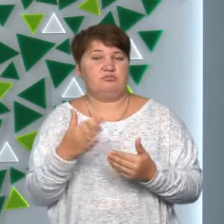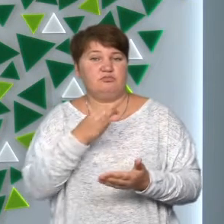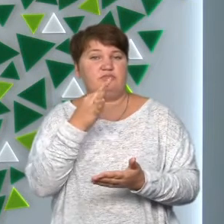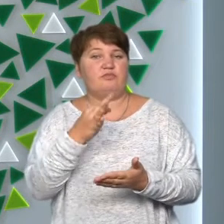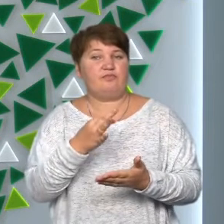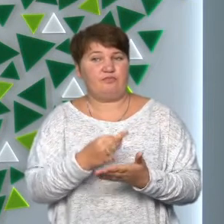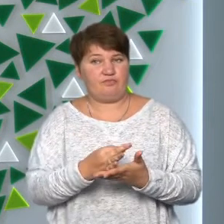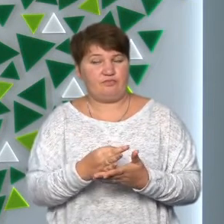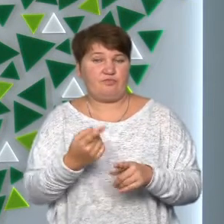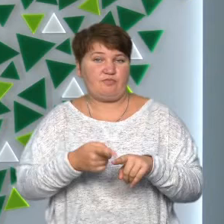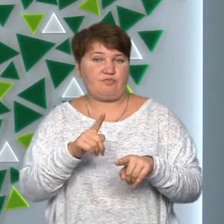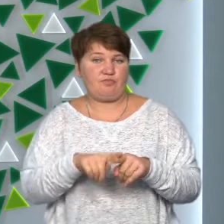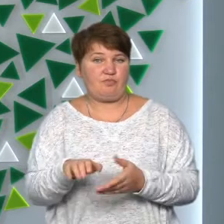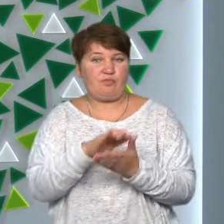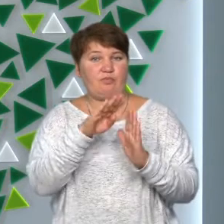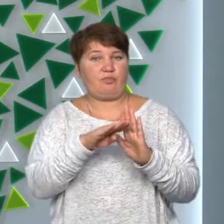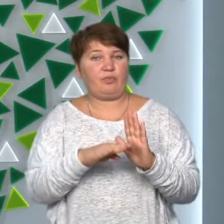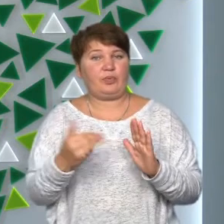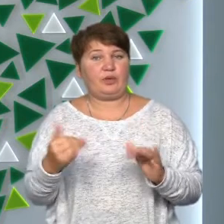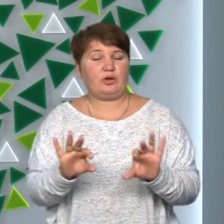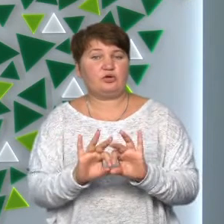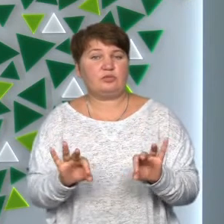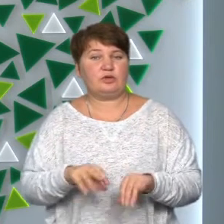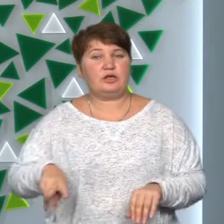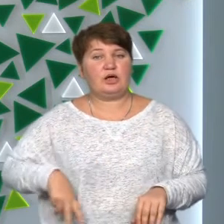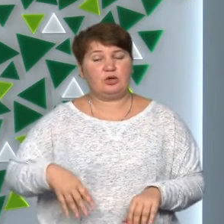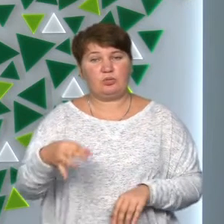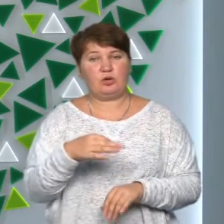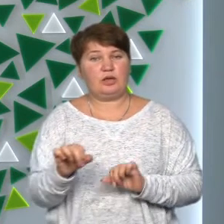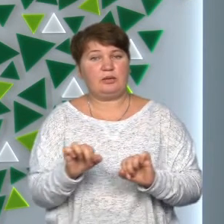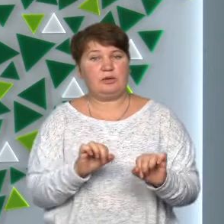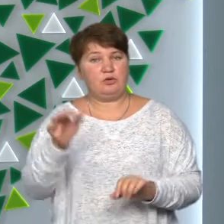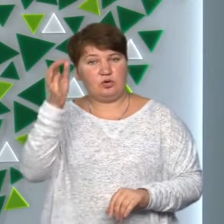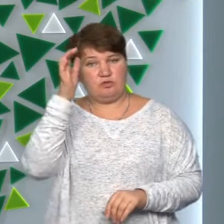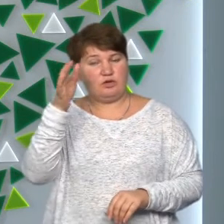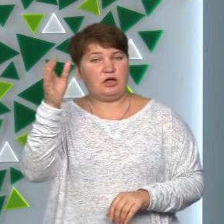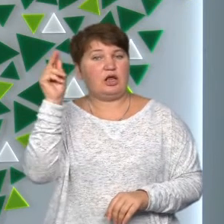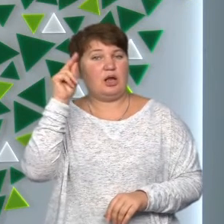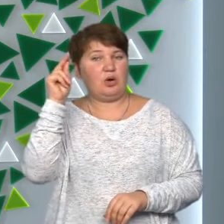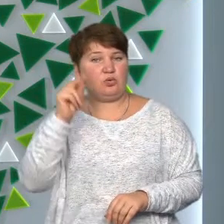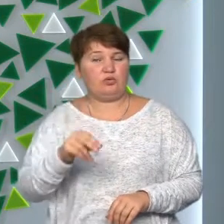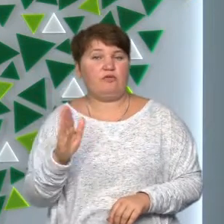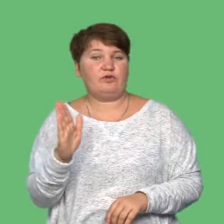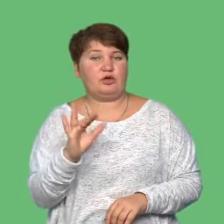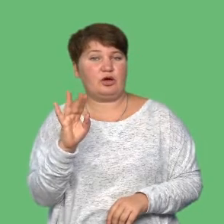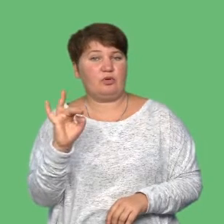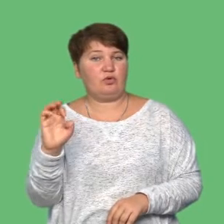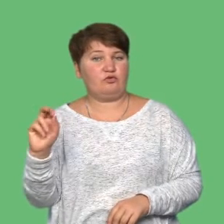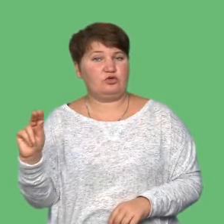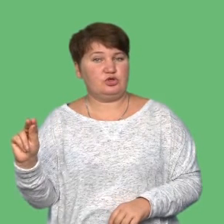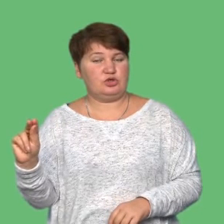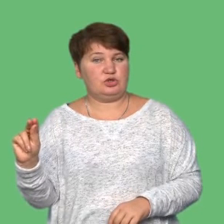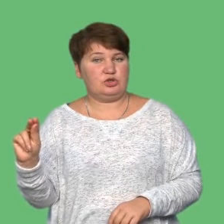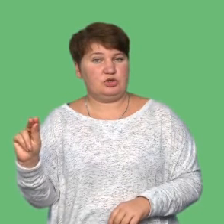Про це Суспільному Карпати телефоном сьогодні розповів директор обласного департаменту освіти і науки Віктор Кімакович. Міський